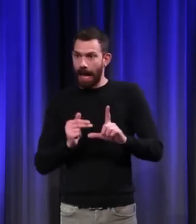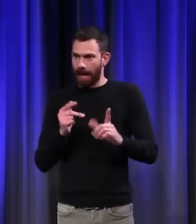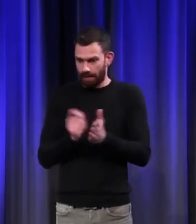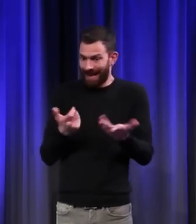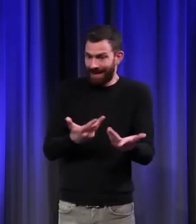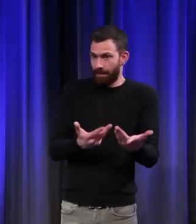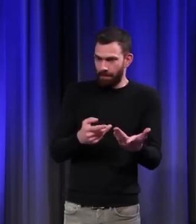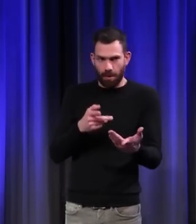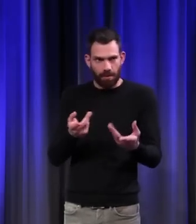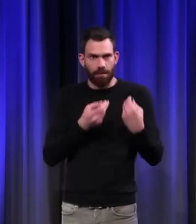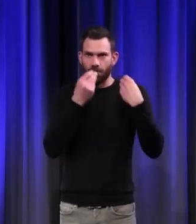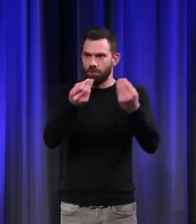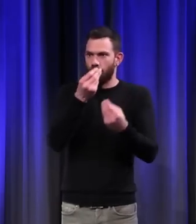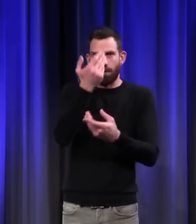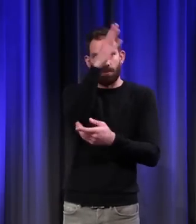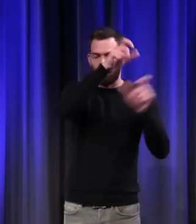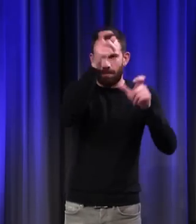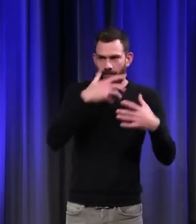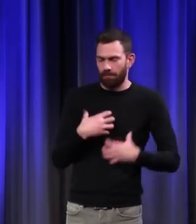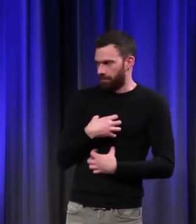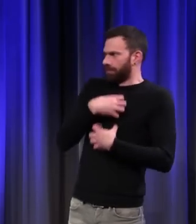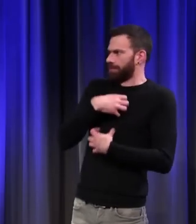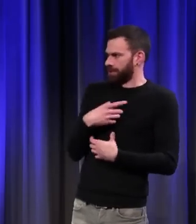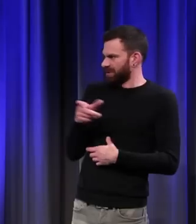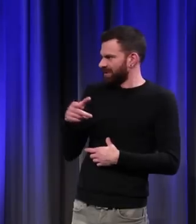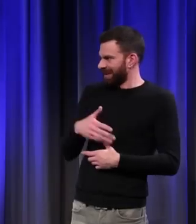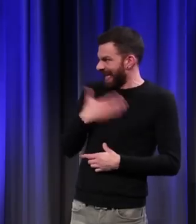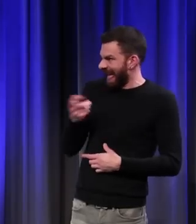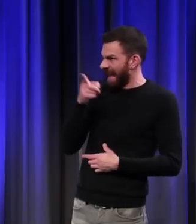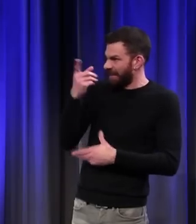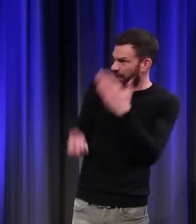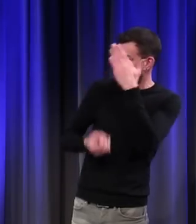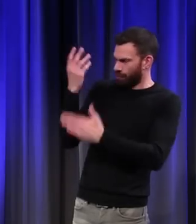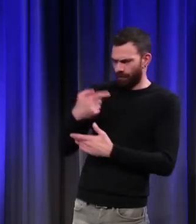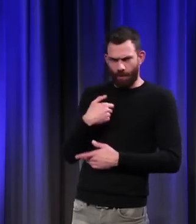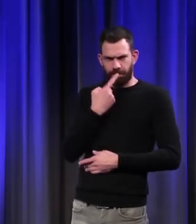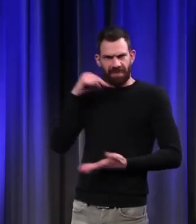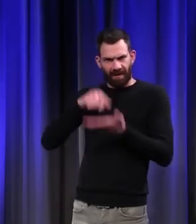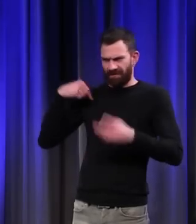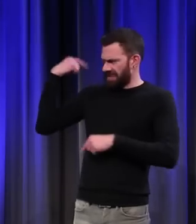bizarre quand même d'aimer ce genre de trucs tout à fait nouveaux et pas ce qui est traditionnel.